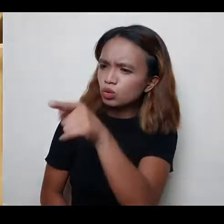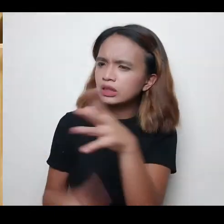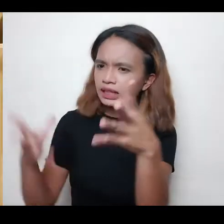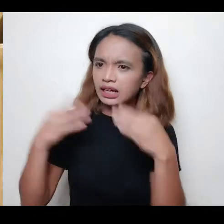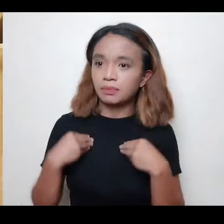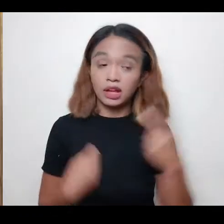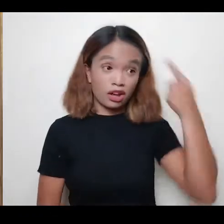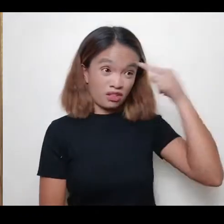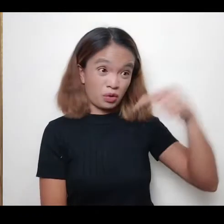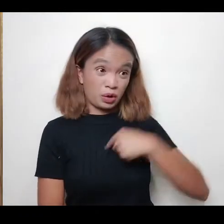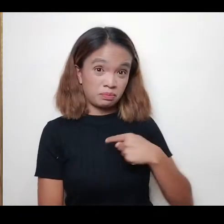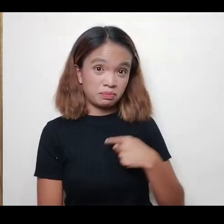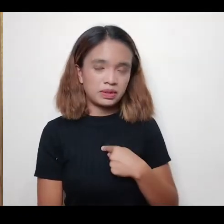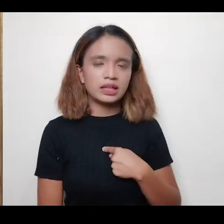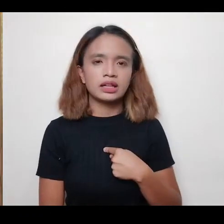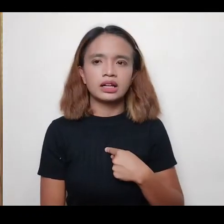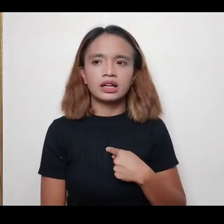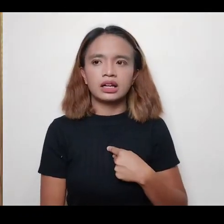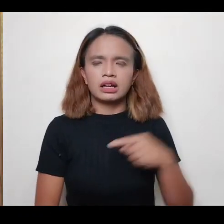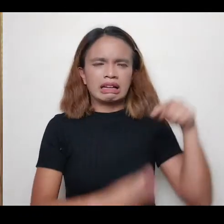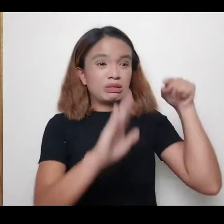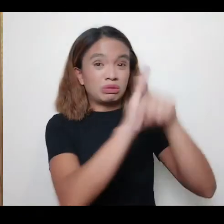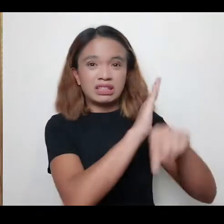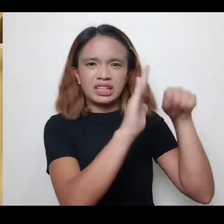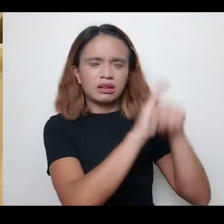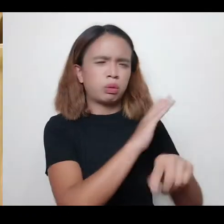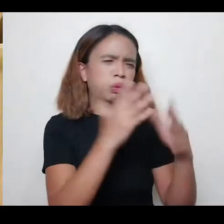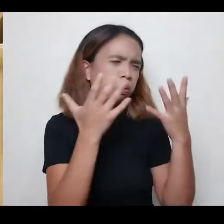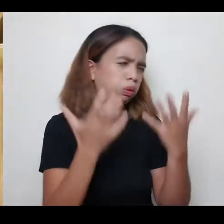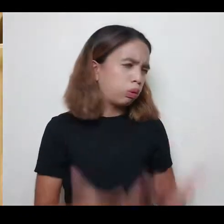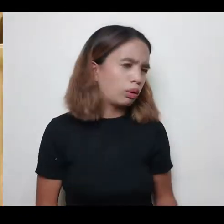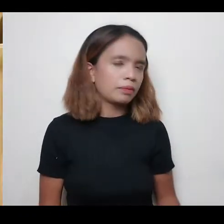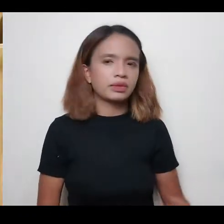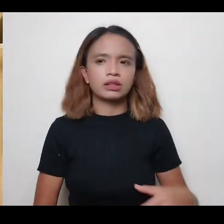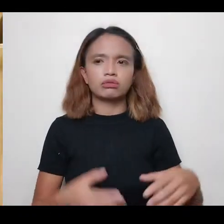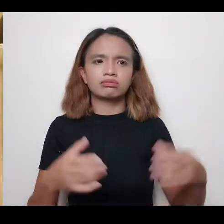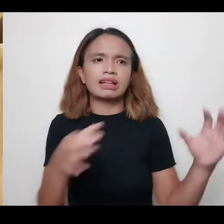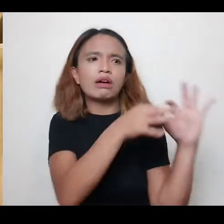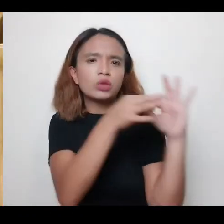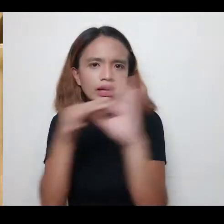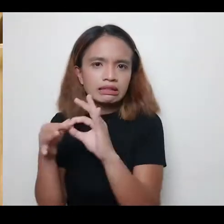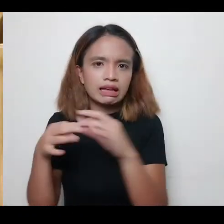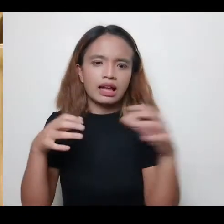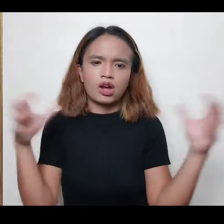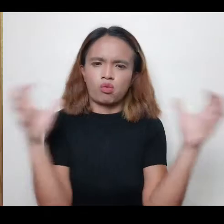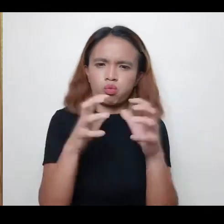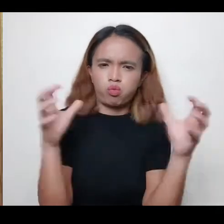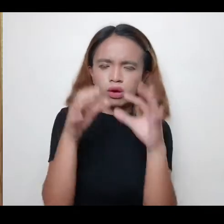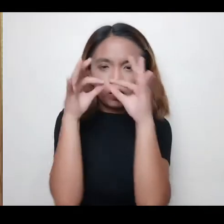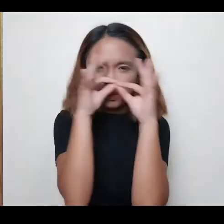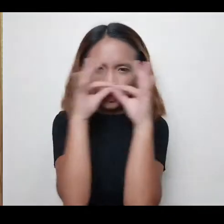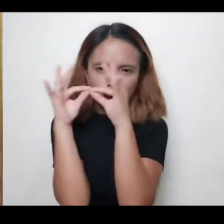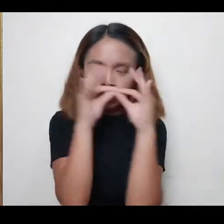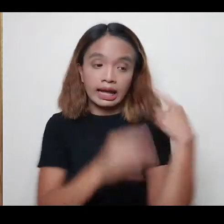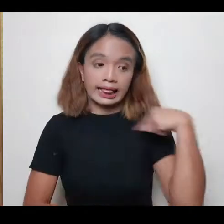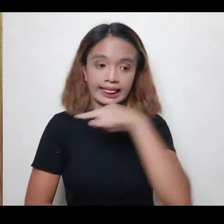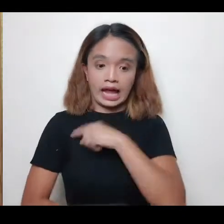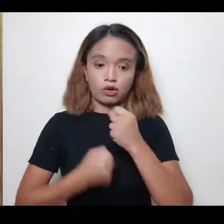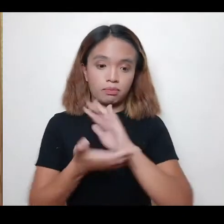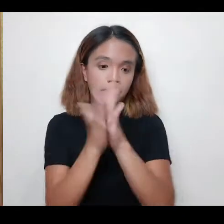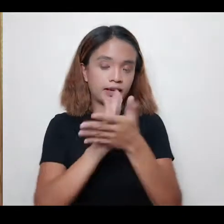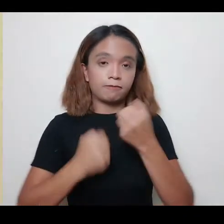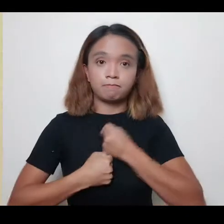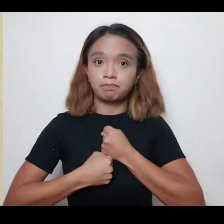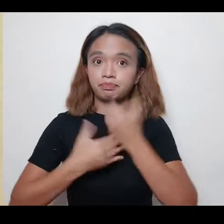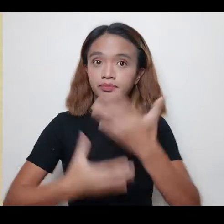Sa akin kasi, napakabigat sa akin nung patayan. Nakaakibat nung drug war. At naging very vocal